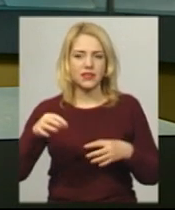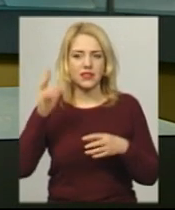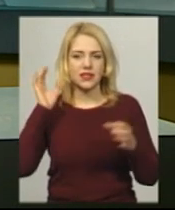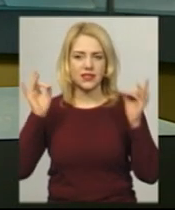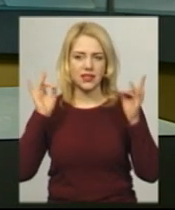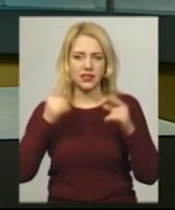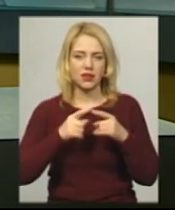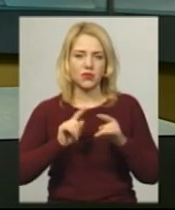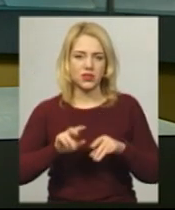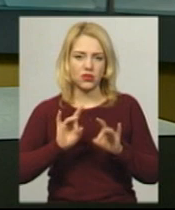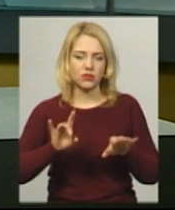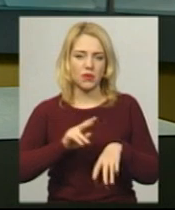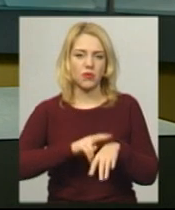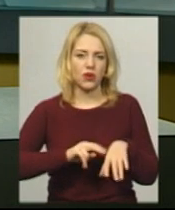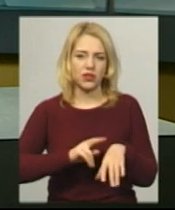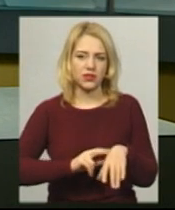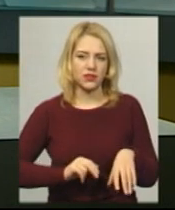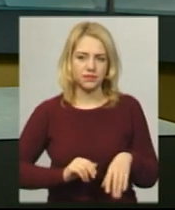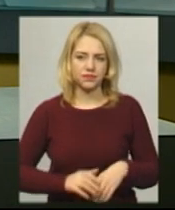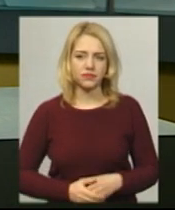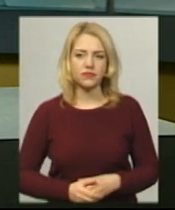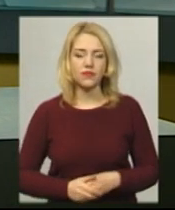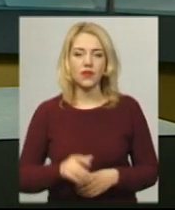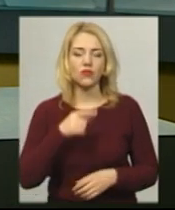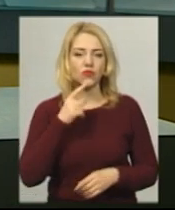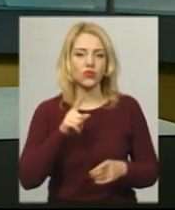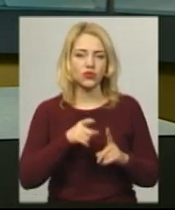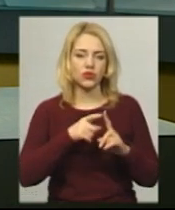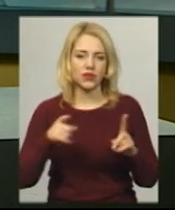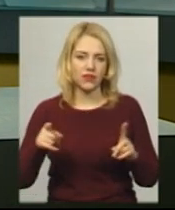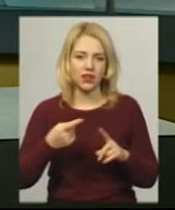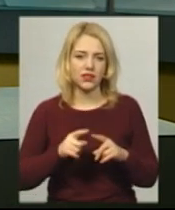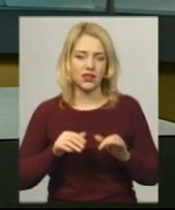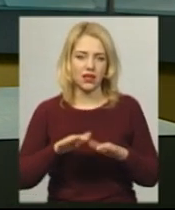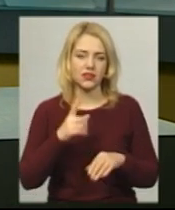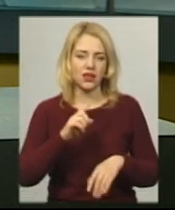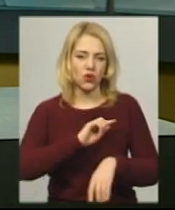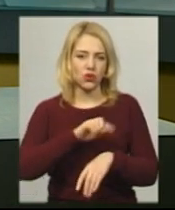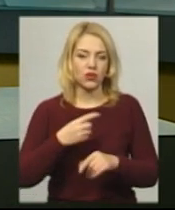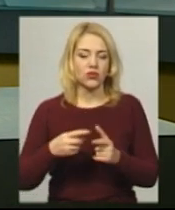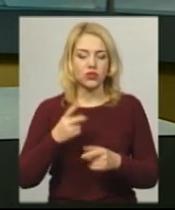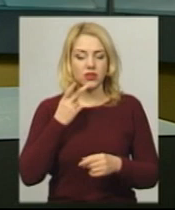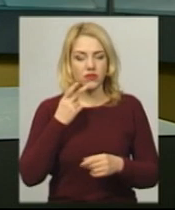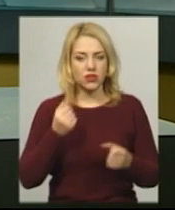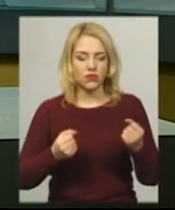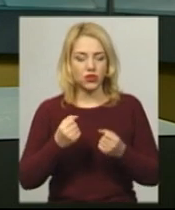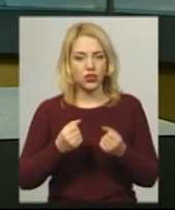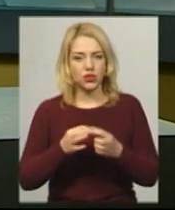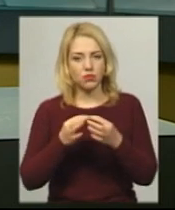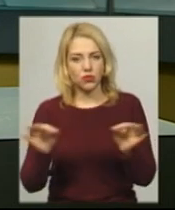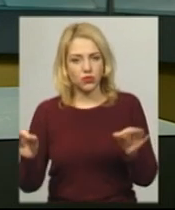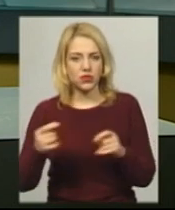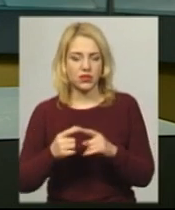управління патрульної поліції Хмельниччини Роксолана Вавренюк. Каже, тривала акція годину. Чи завжди водії пропускають машини зі